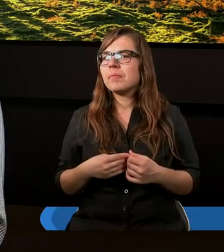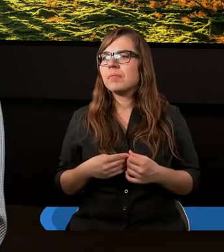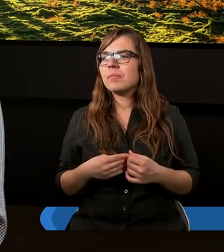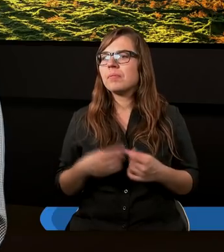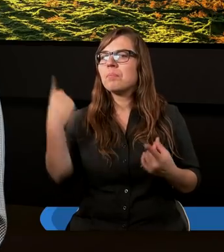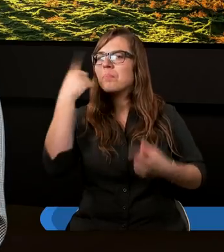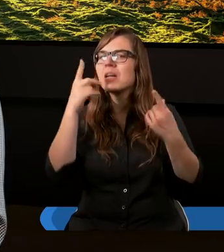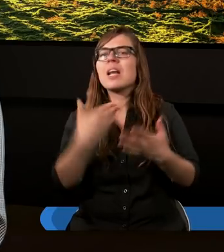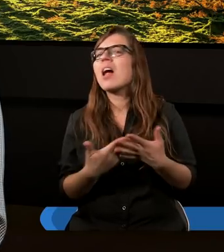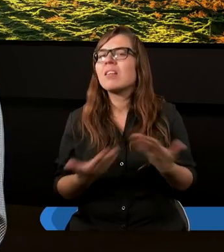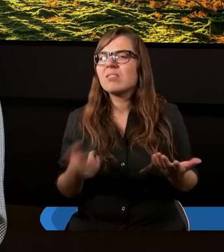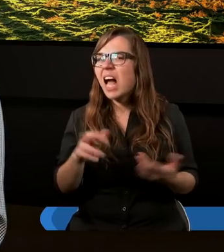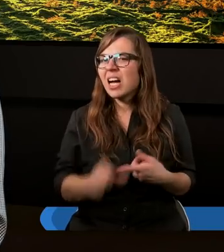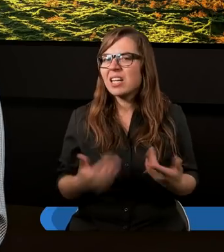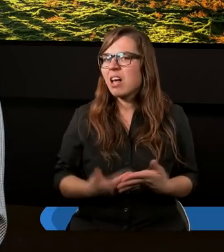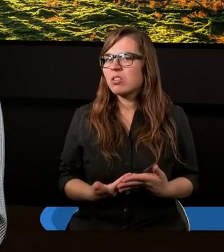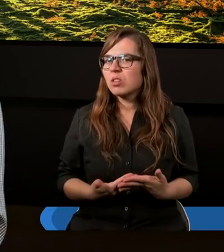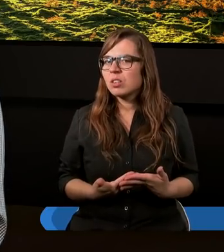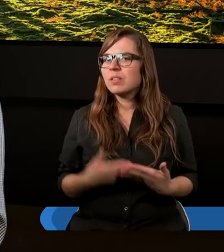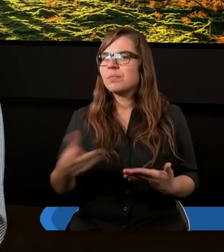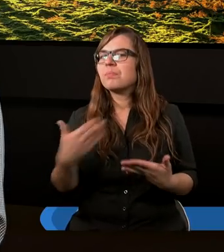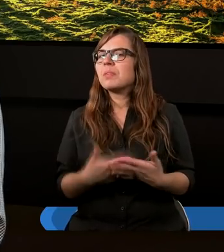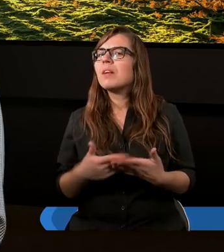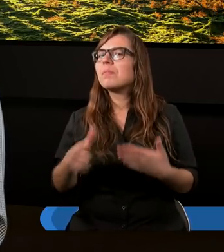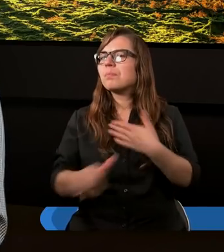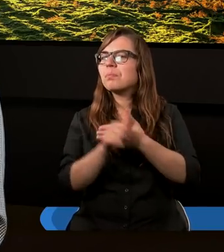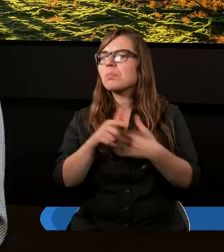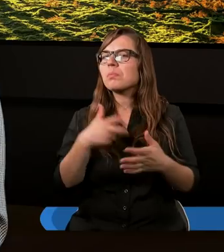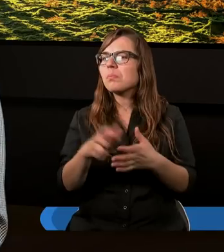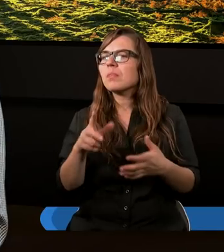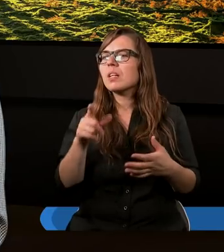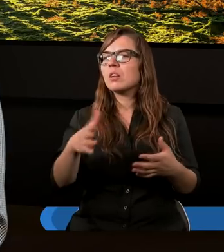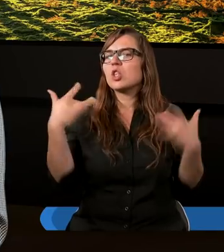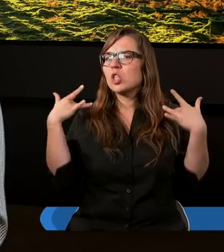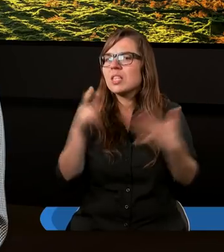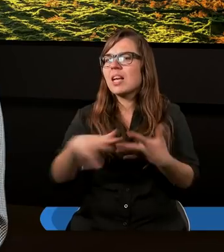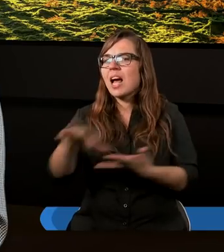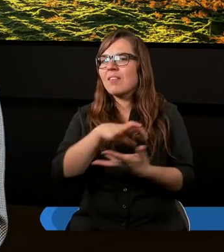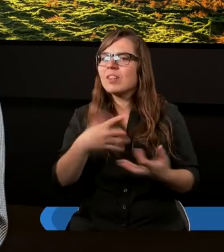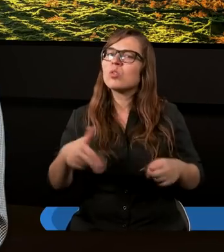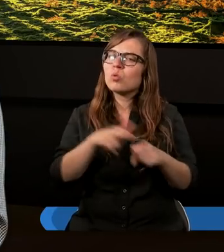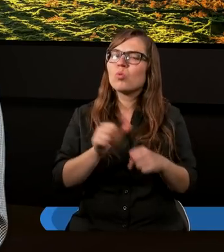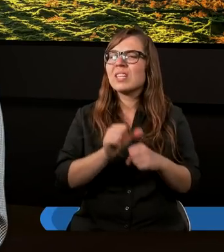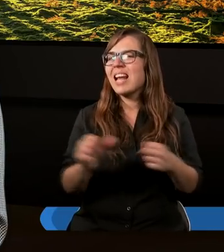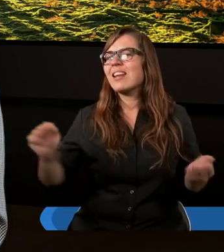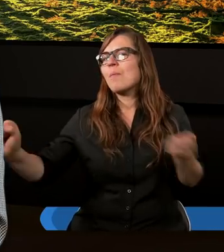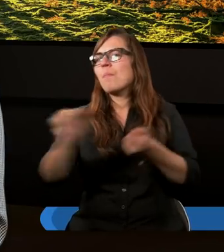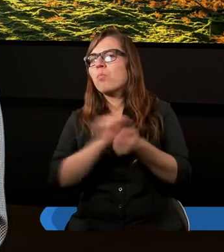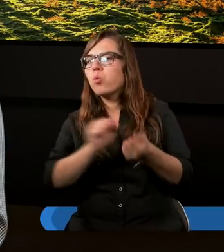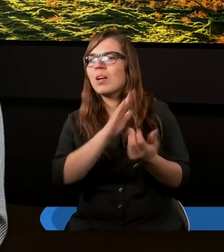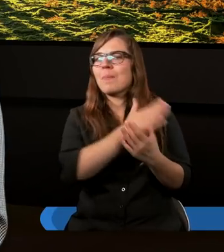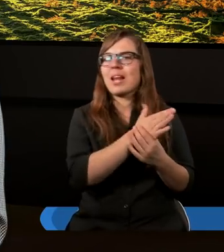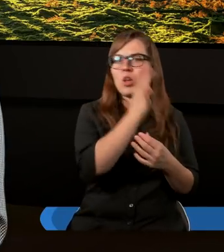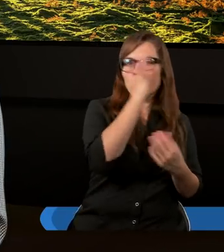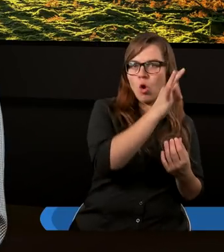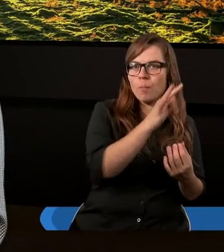Myślę, że dlaczego tak jest? Dlatego trzeba pamiętać o tym, że żyjemy na świecie, w którym trwa wielki bój pomiędzy dobrem a złem